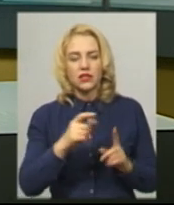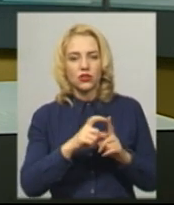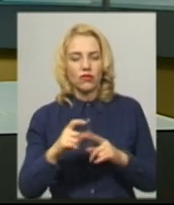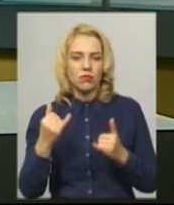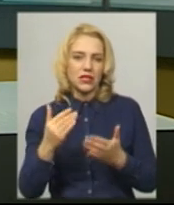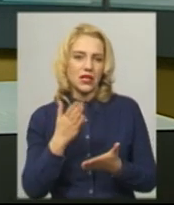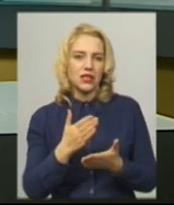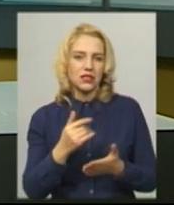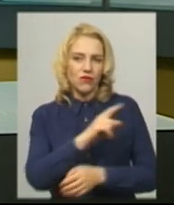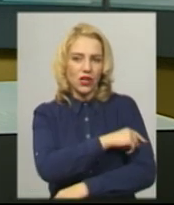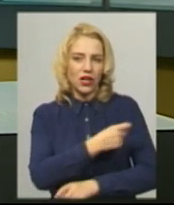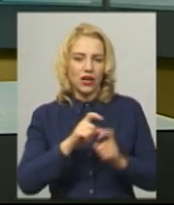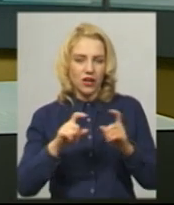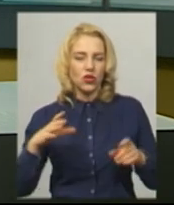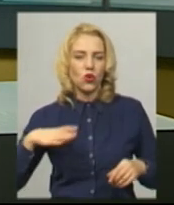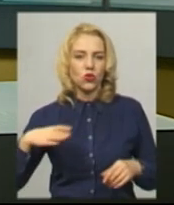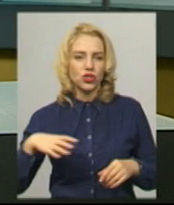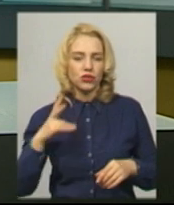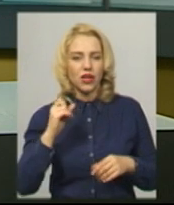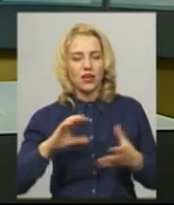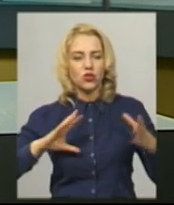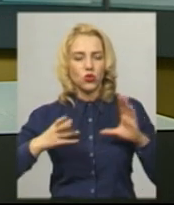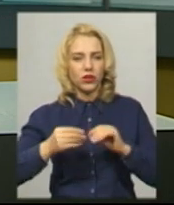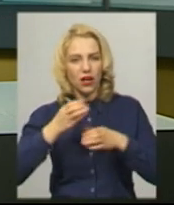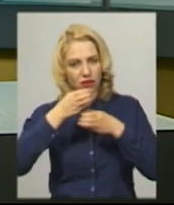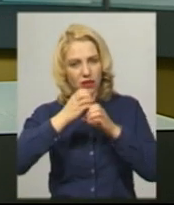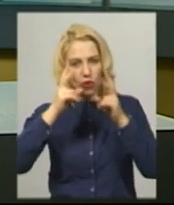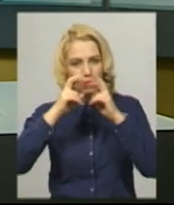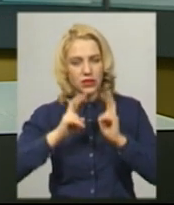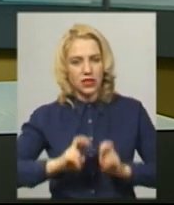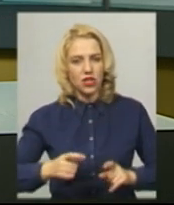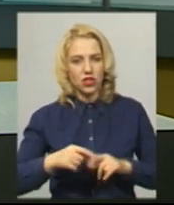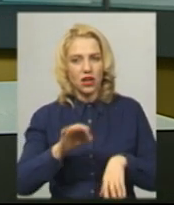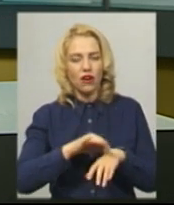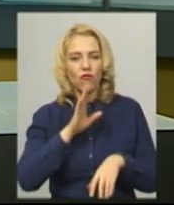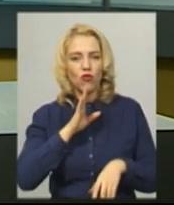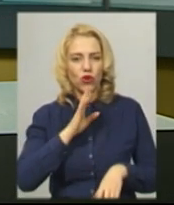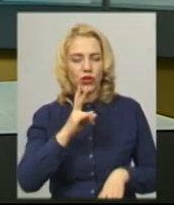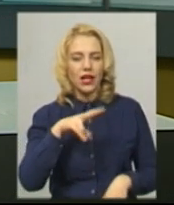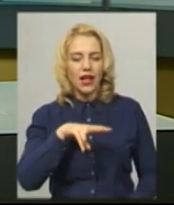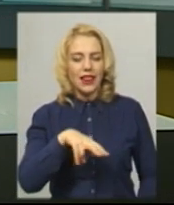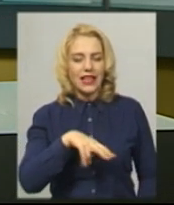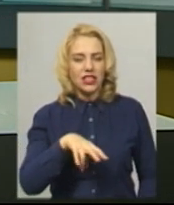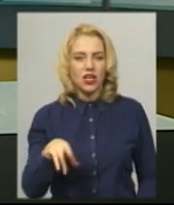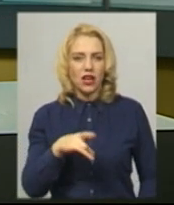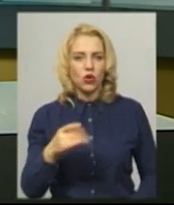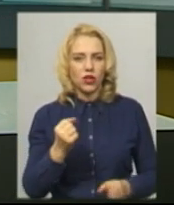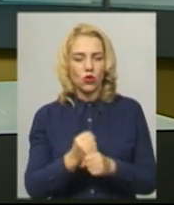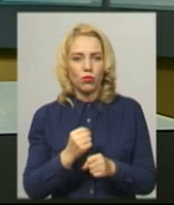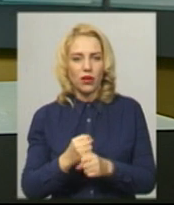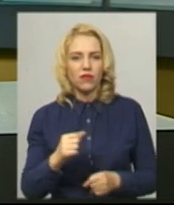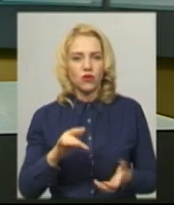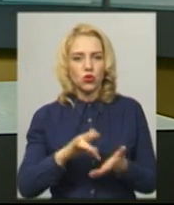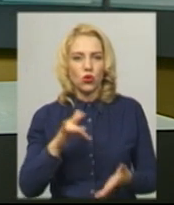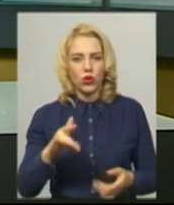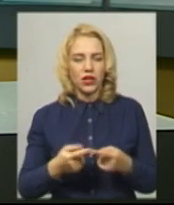зараз у лікарні очікують на результати молекулярно-діагностичного обстеження хворої з Латичівського району, які роблять у столиці. Лабораторні